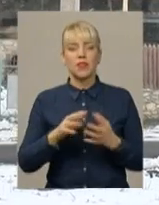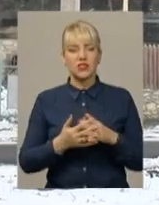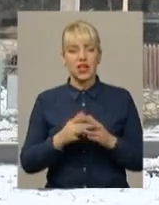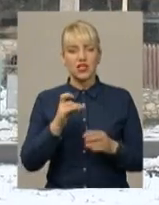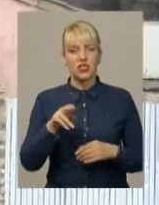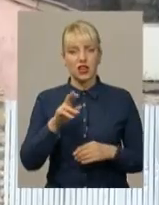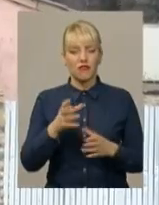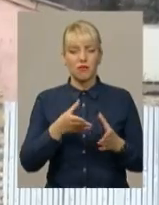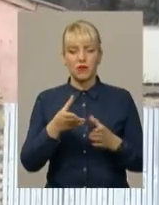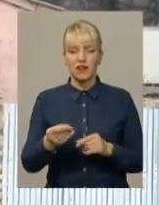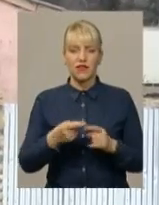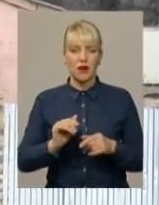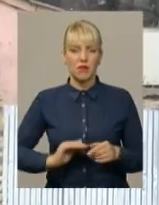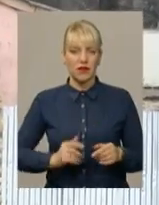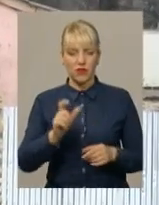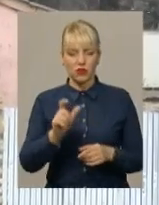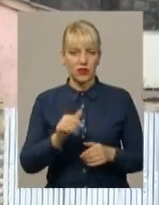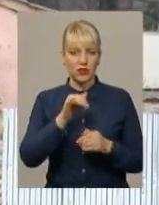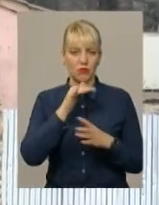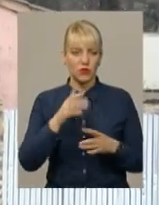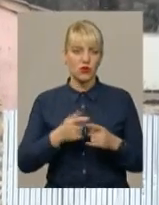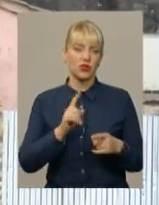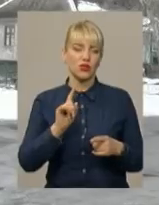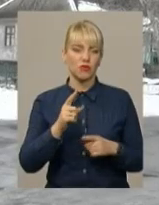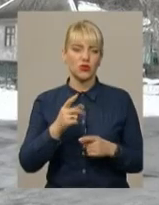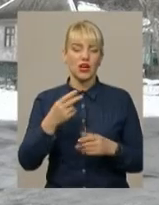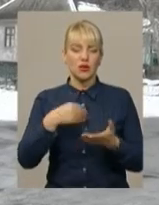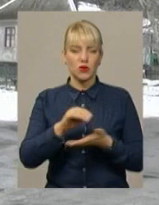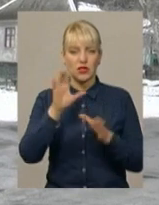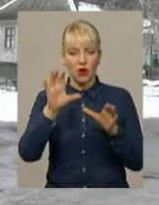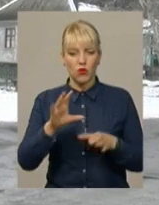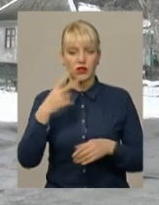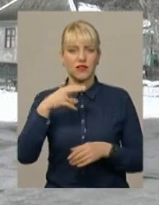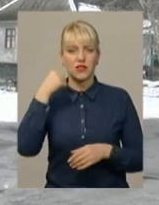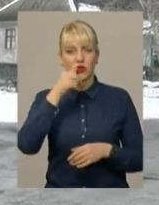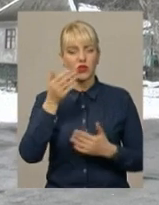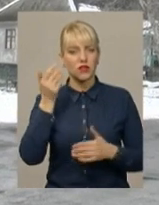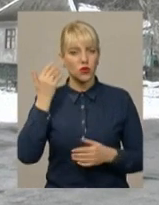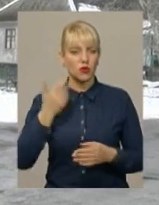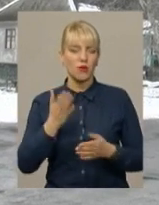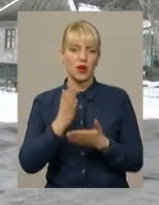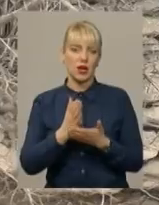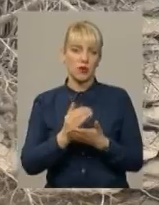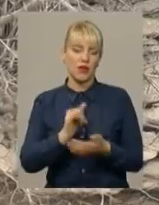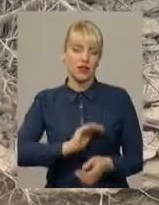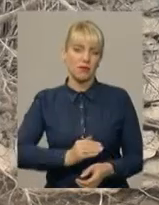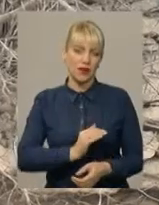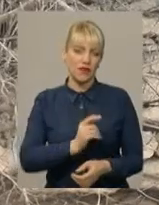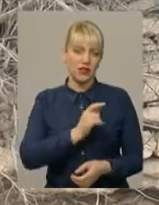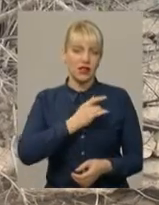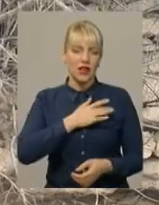цього приватного підприємця не мають споруду. Він придбав законно років 20 тому. Перебувати в приватній власності такі пам'ятки теж можуть за законом.